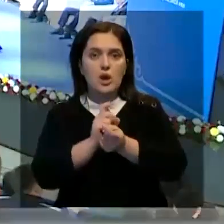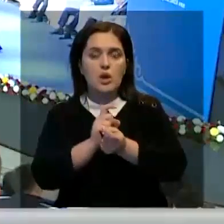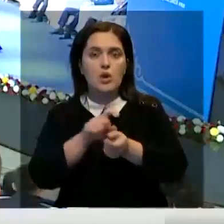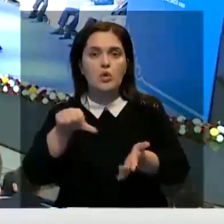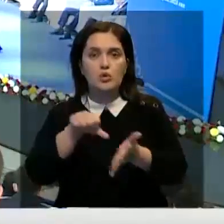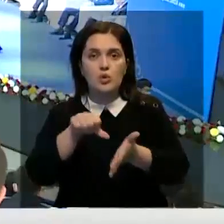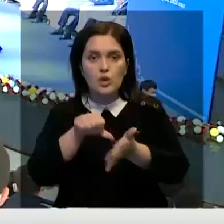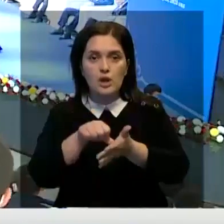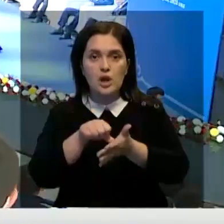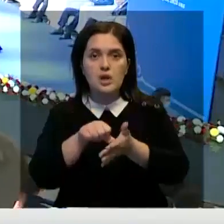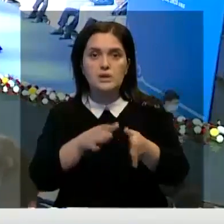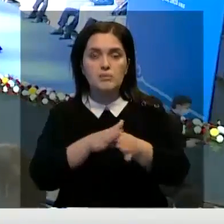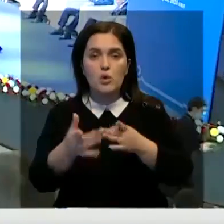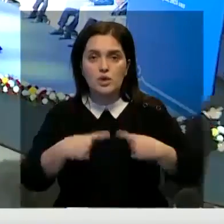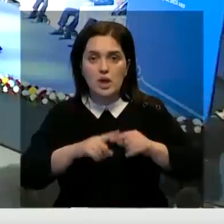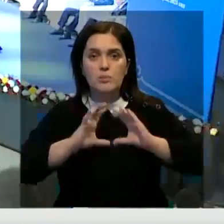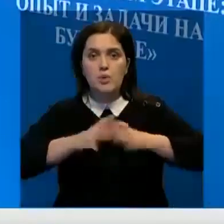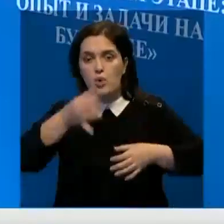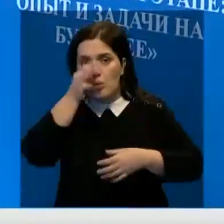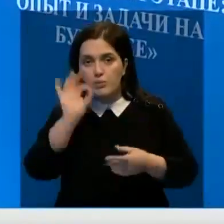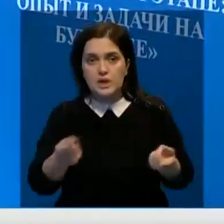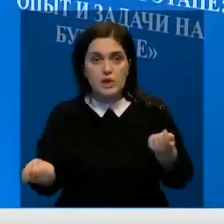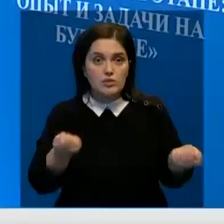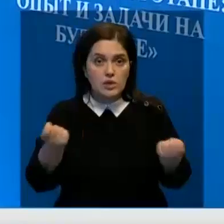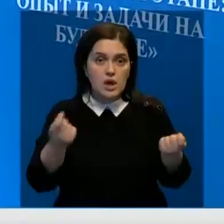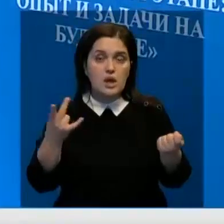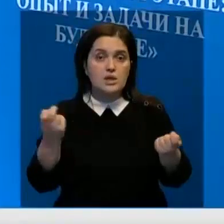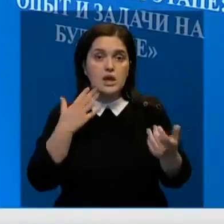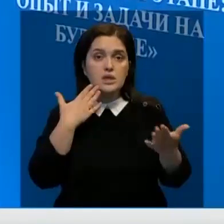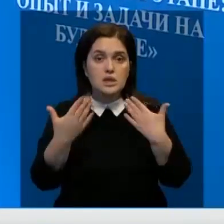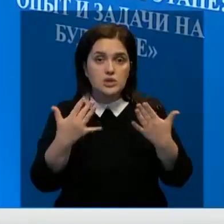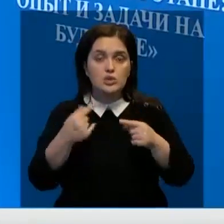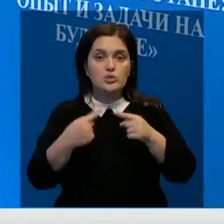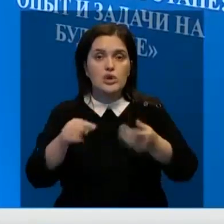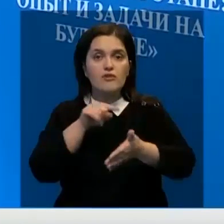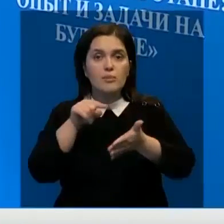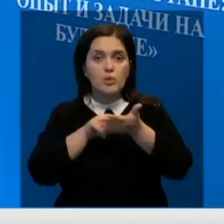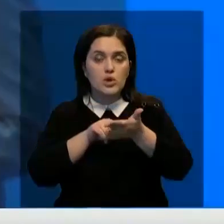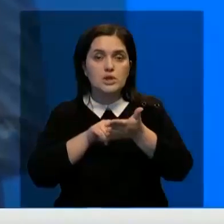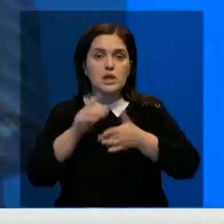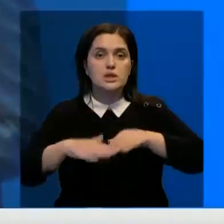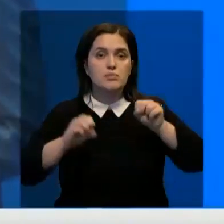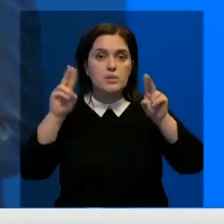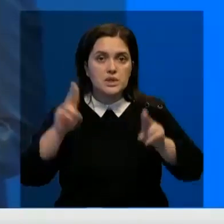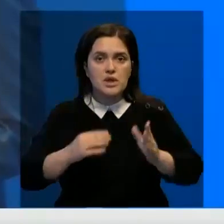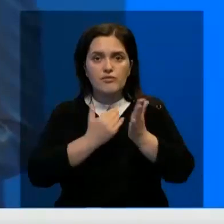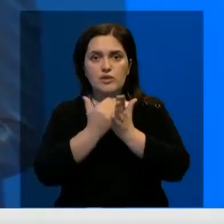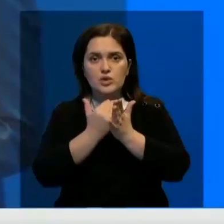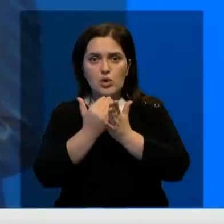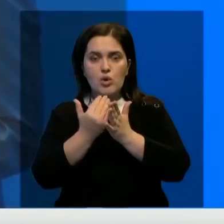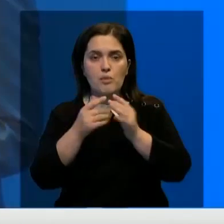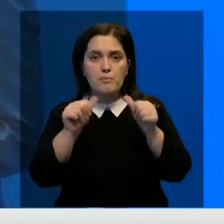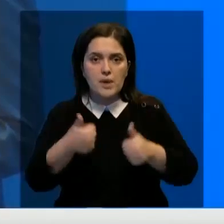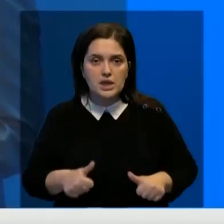роль местных исполнительных органов и мировой опыт регулирования межэтнических отношений и ряд других вопросов. Эксперты международные дали высокую оценку